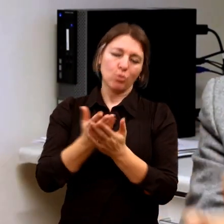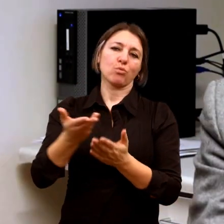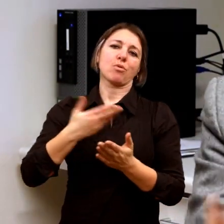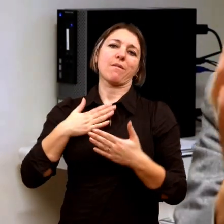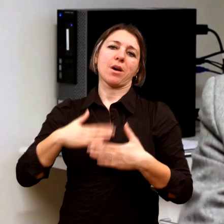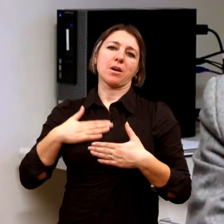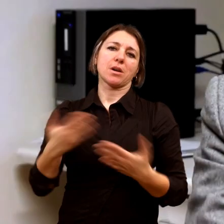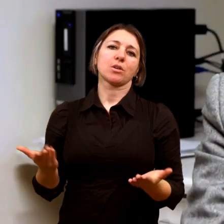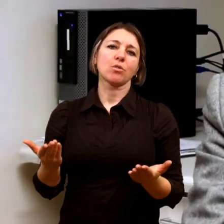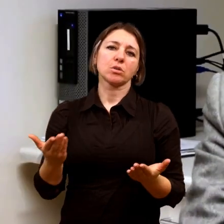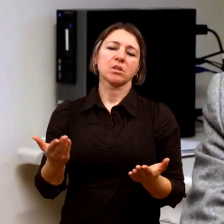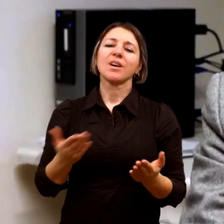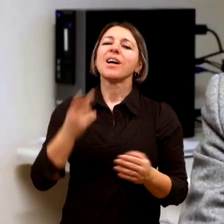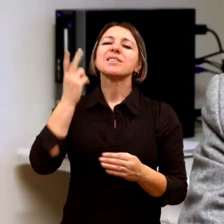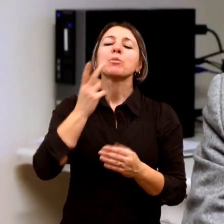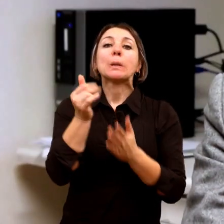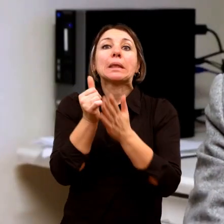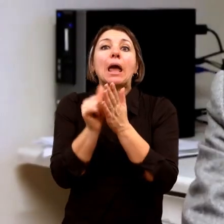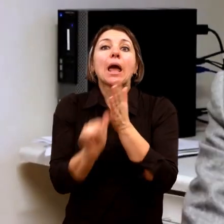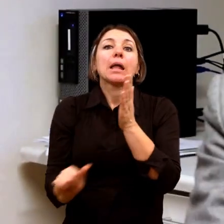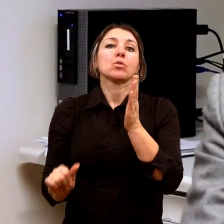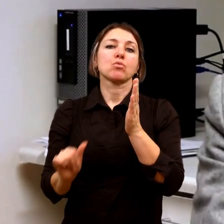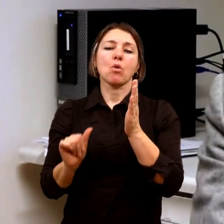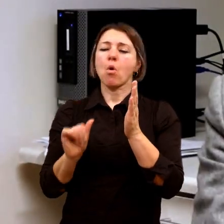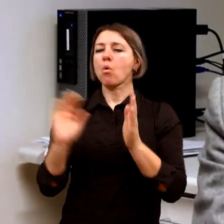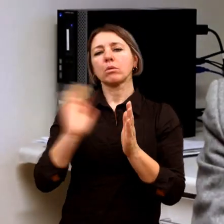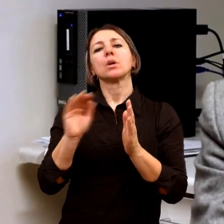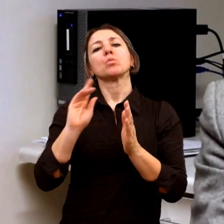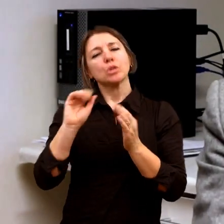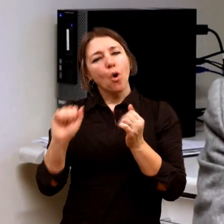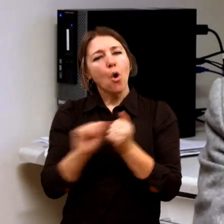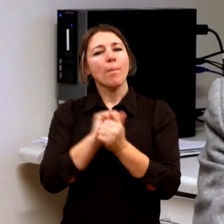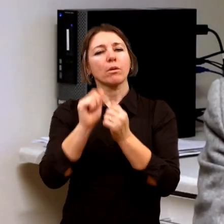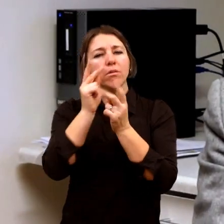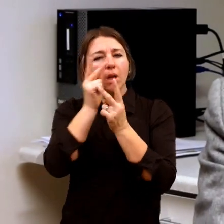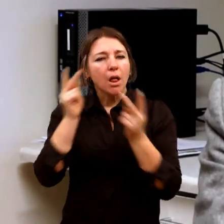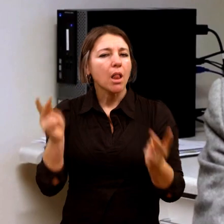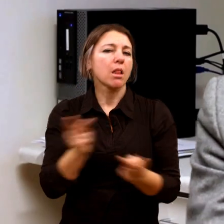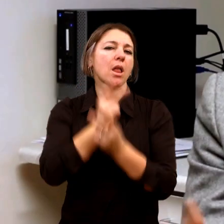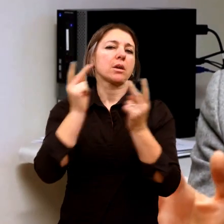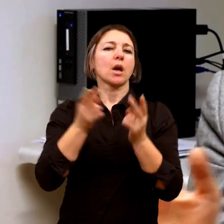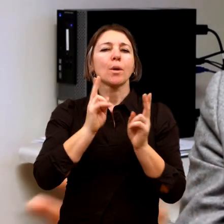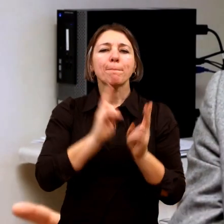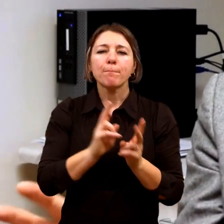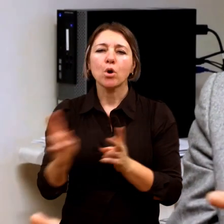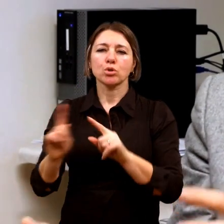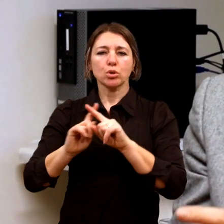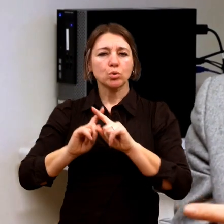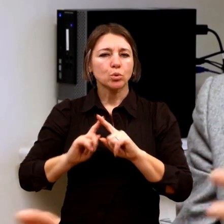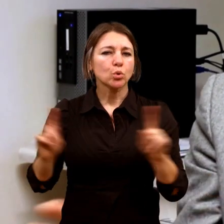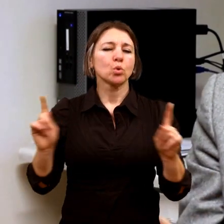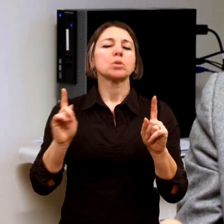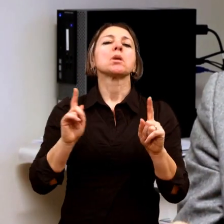Nestačí jedno, teď už bude ta rodina pracovat a ono se to zlepší. Ne, možná se to vůbec nezlepší. Musíme víc